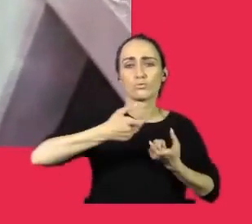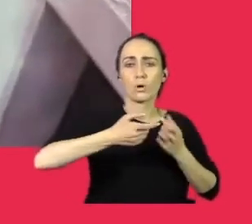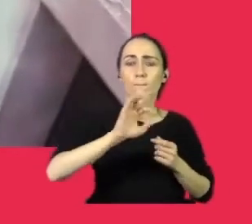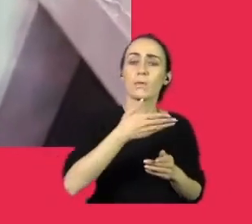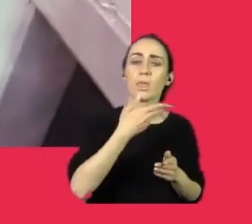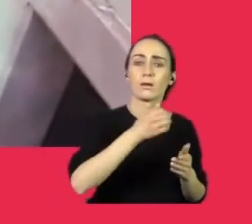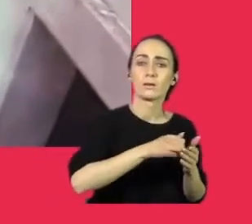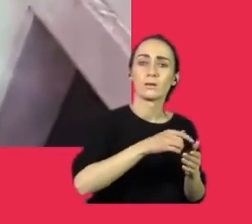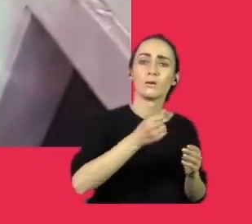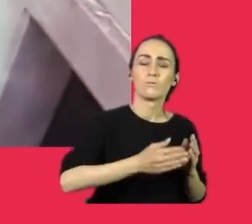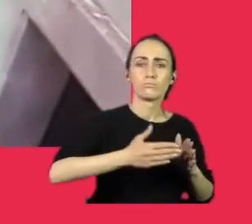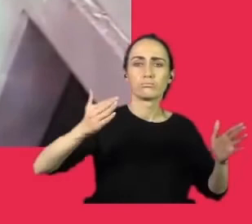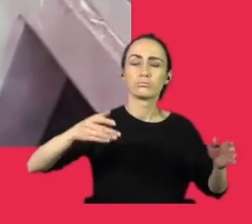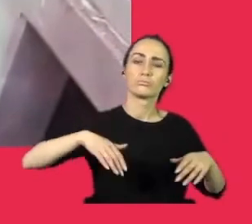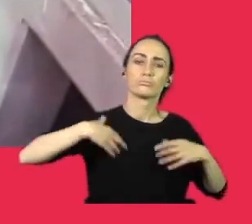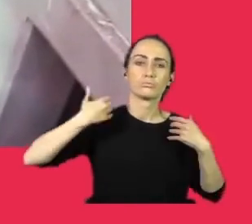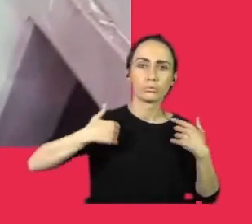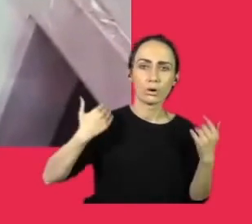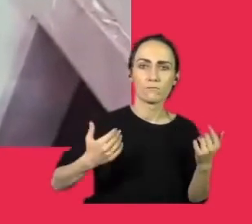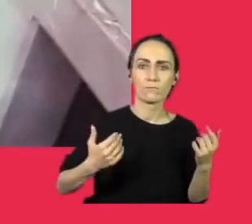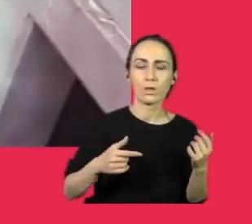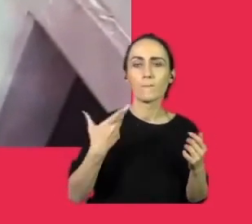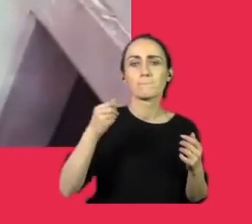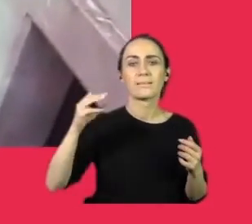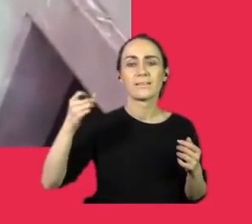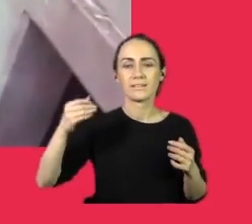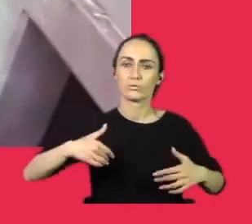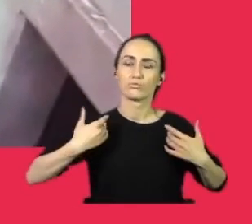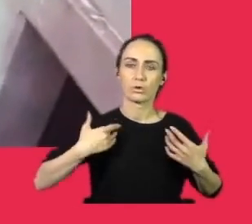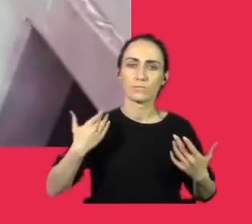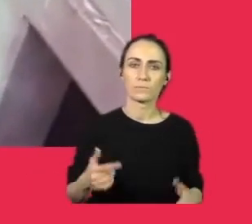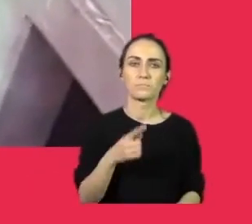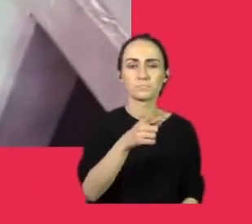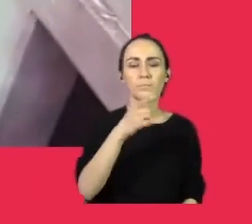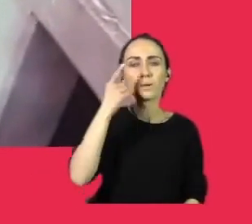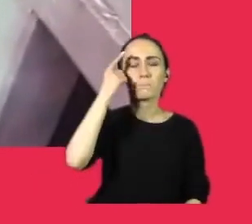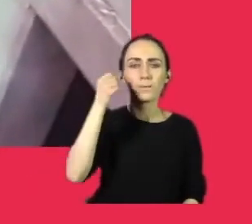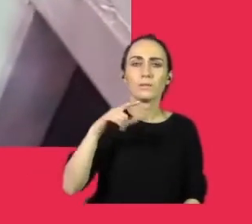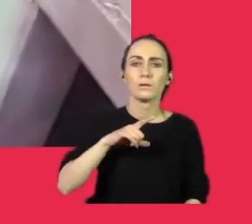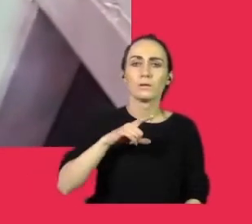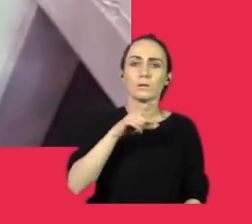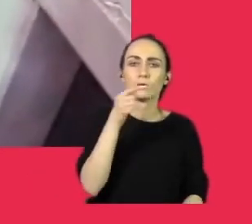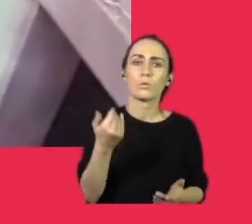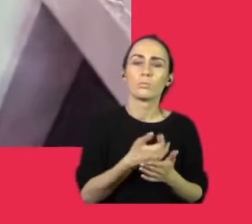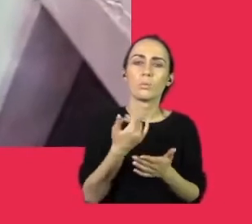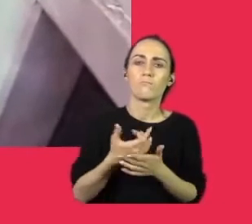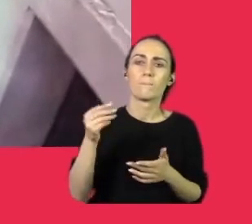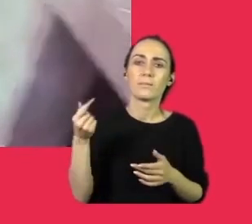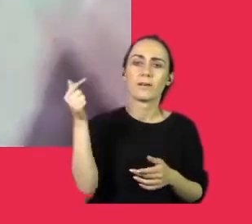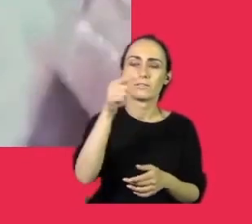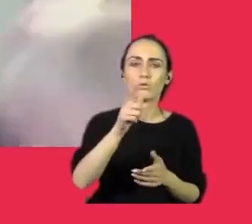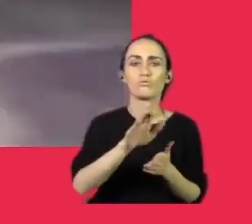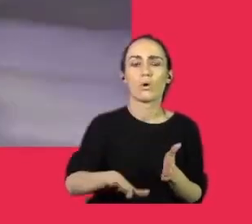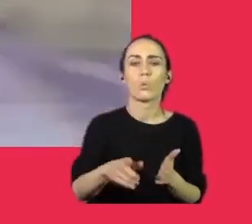wyrastają na bardzo zdrowe, fajne manaciątka. Ja pamiętam, jak te kolosy przyjeżdżały do stolicy Dolnego Śląska.